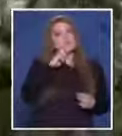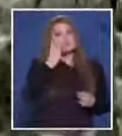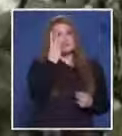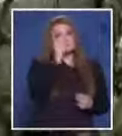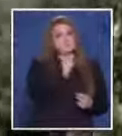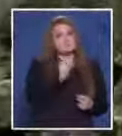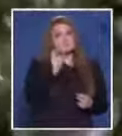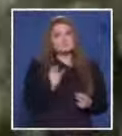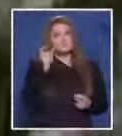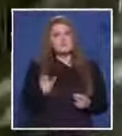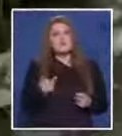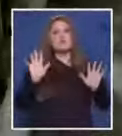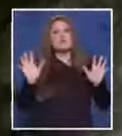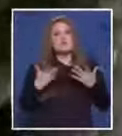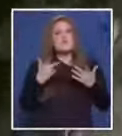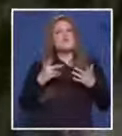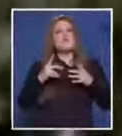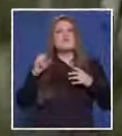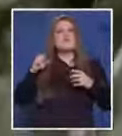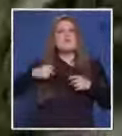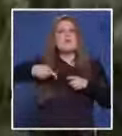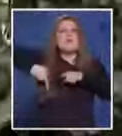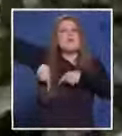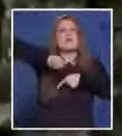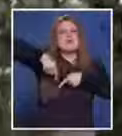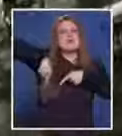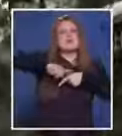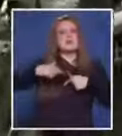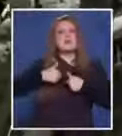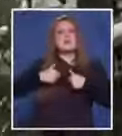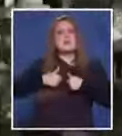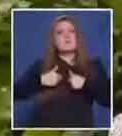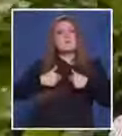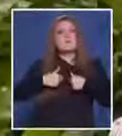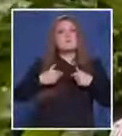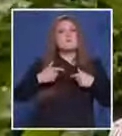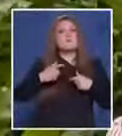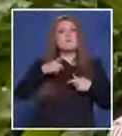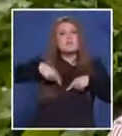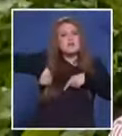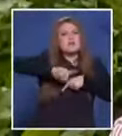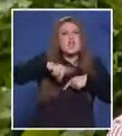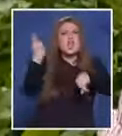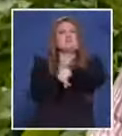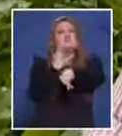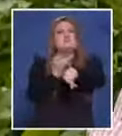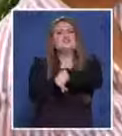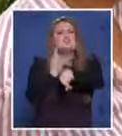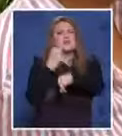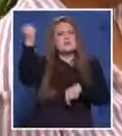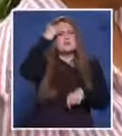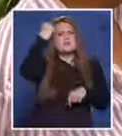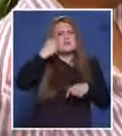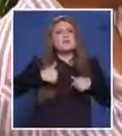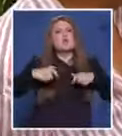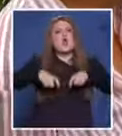И почвата тук и слагат, па и почват да мари, си голям такъв. Почнат тук да мари с чупиците. Един час. И тук имаше един